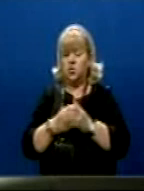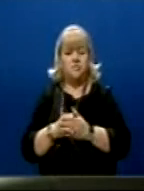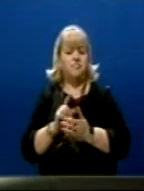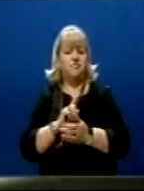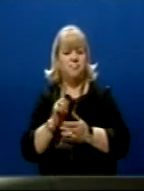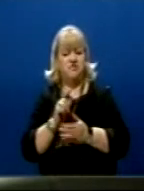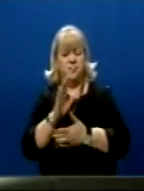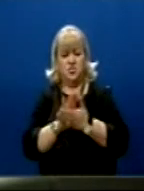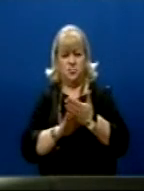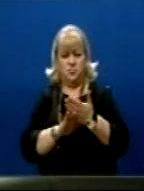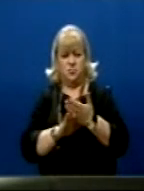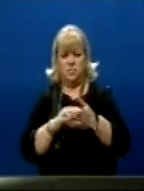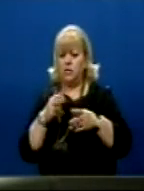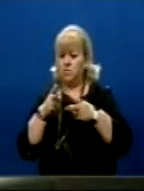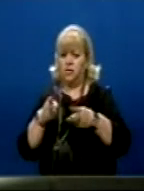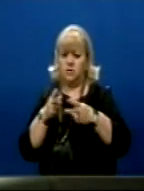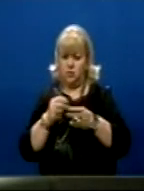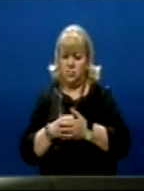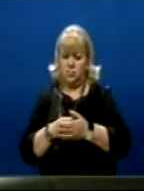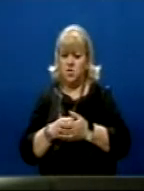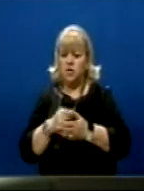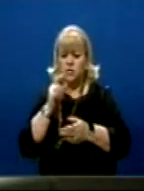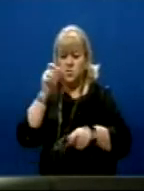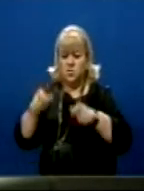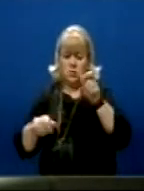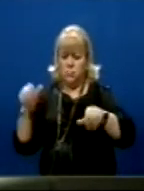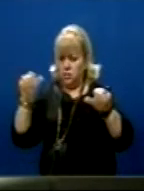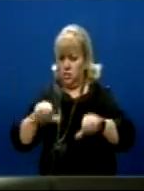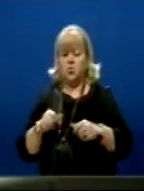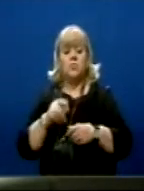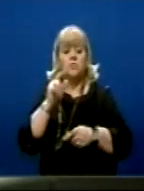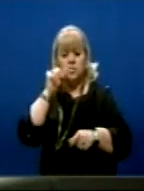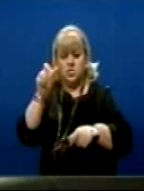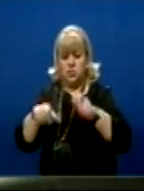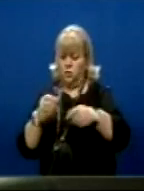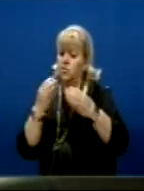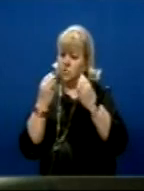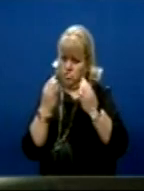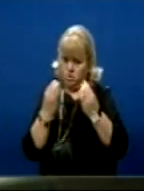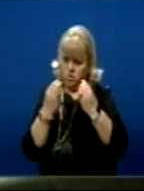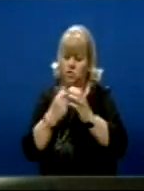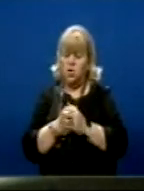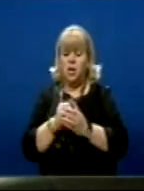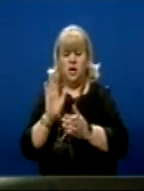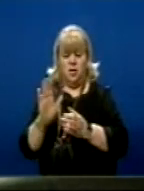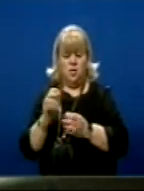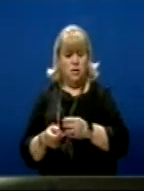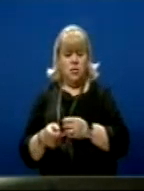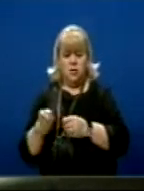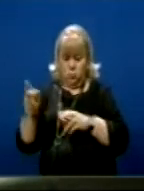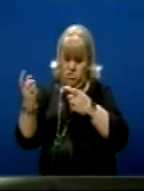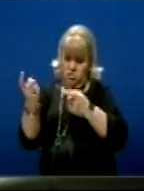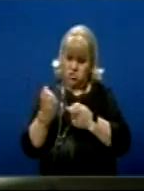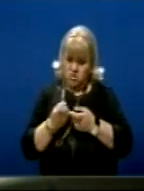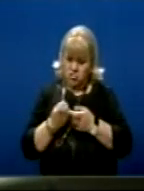duhet njësemi nga këto paragjyki me që njështë janë të poshtër Njështë janë të mirë, përgjësështë Dhe ata të të vinë nëse